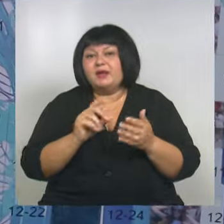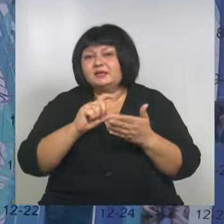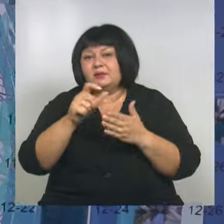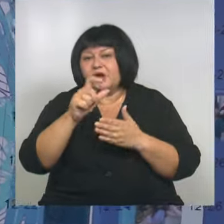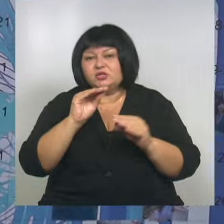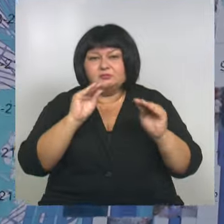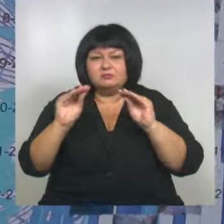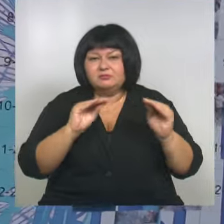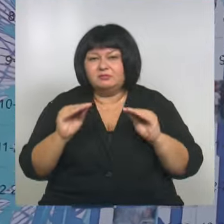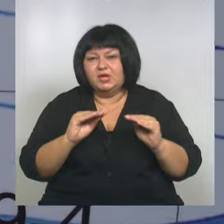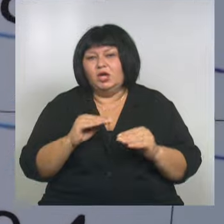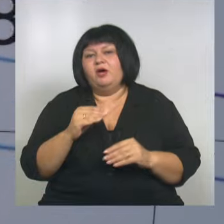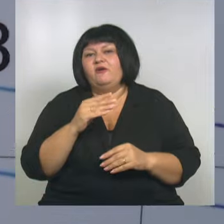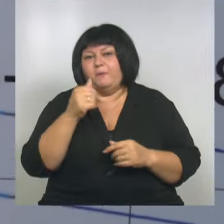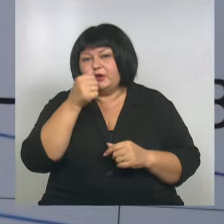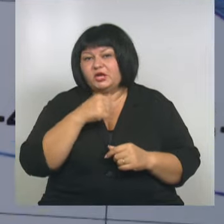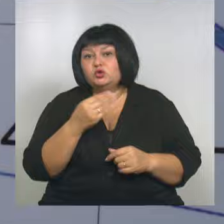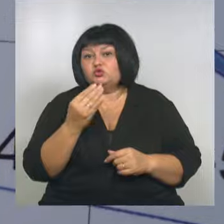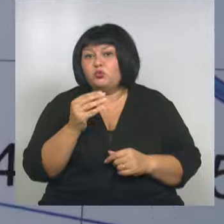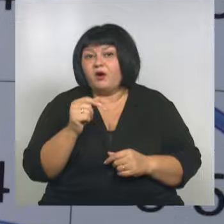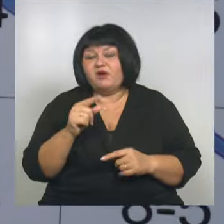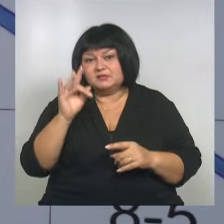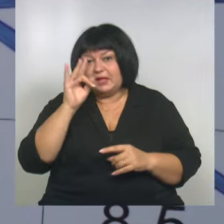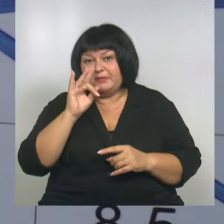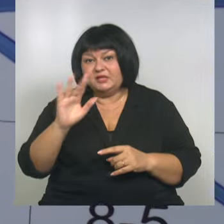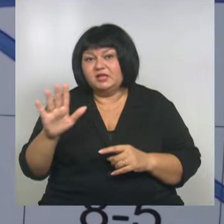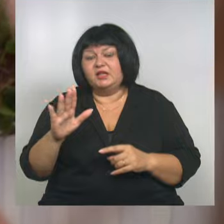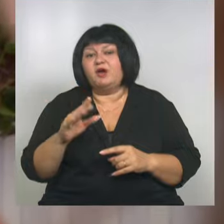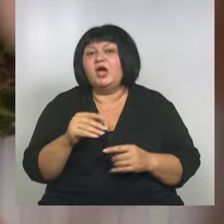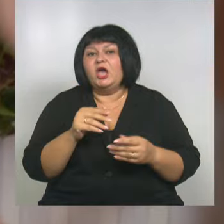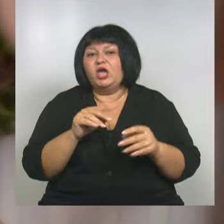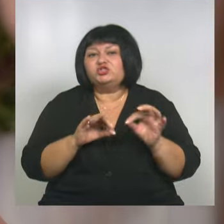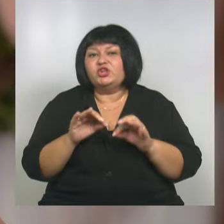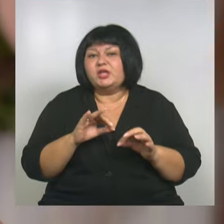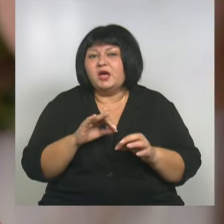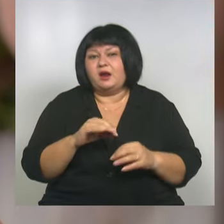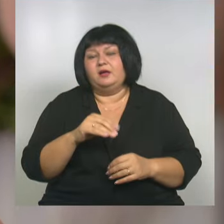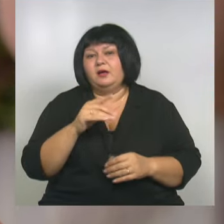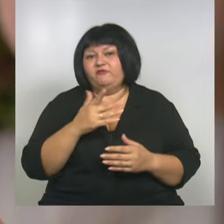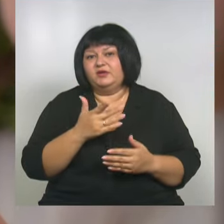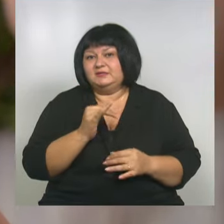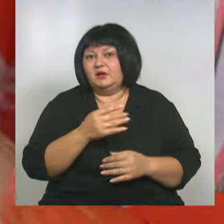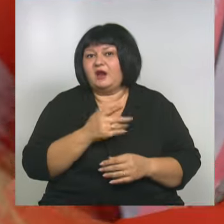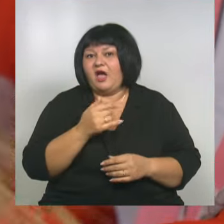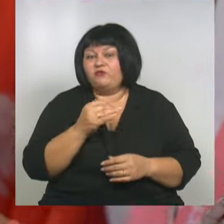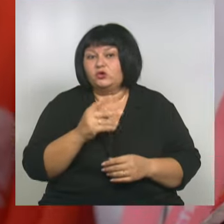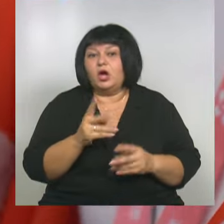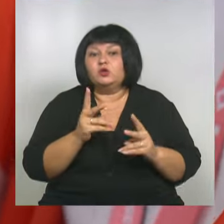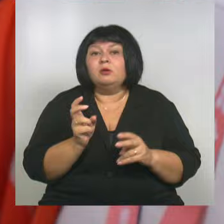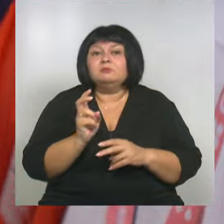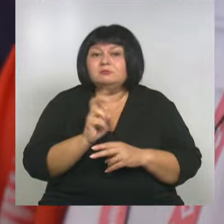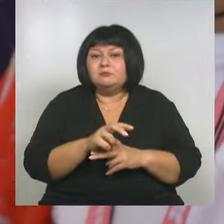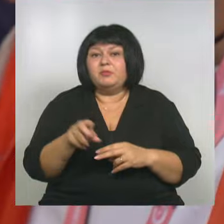создать портрет Владимира Шухова, знаменитого инженера, уроженца Грайворона. За несколько дней фестиваля каждый, кто посетил